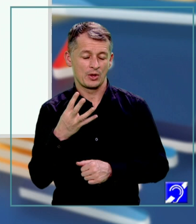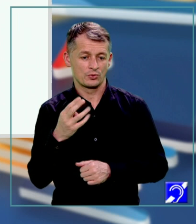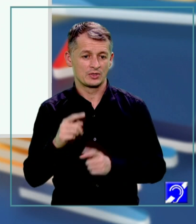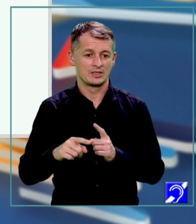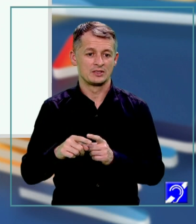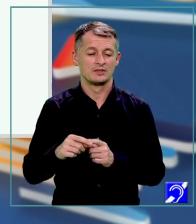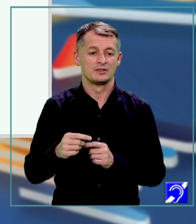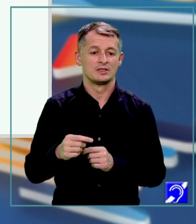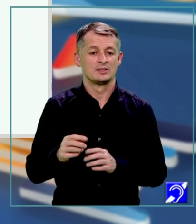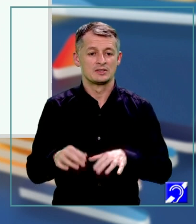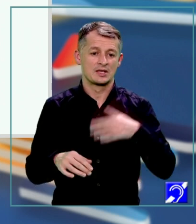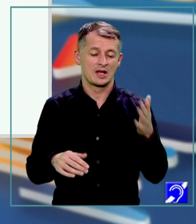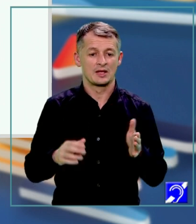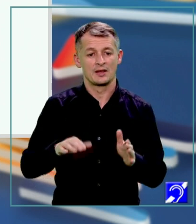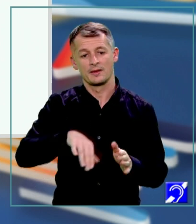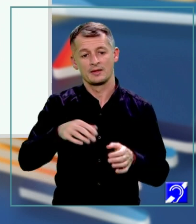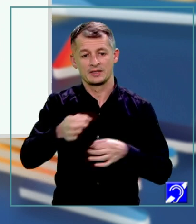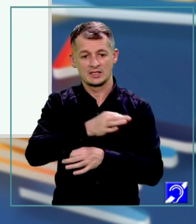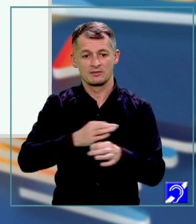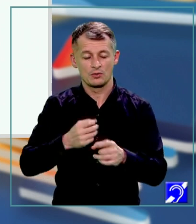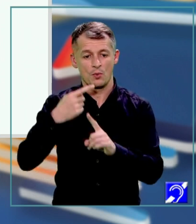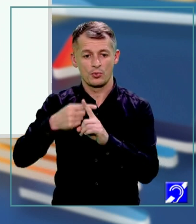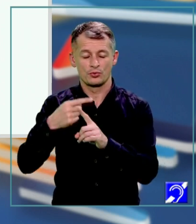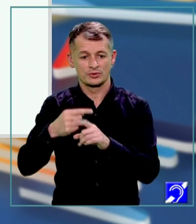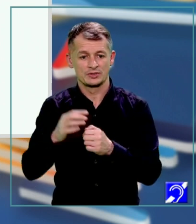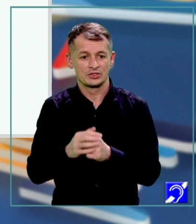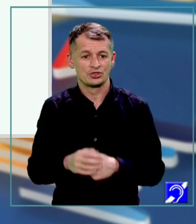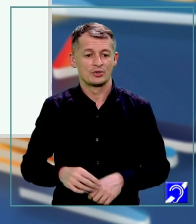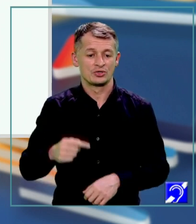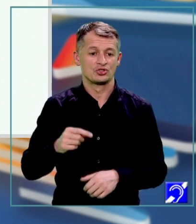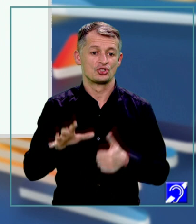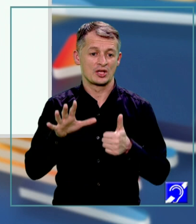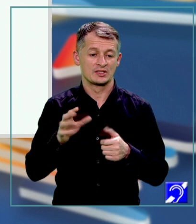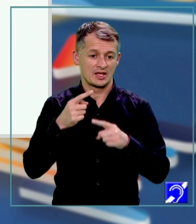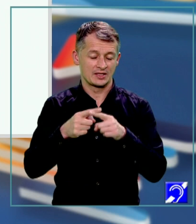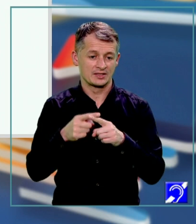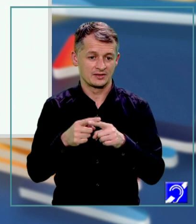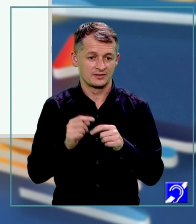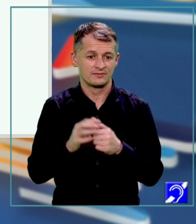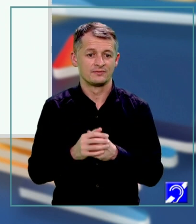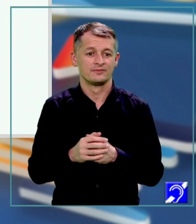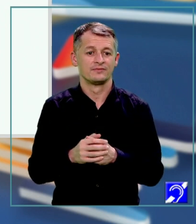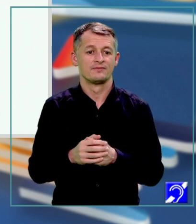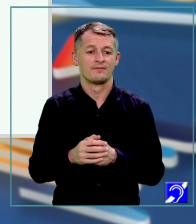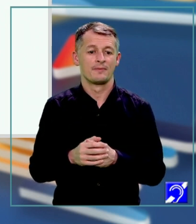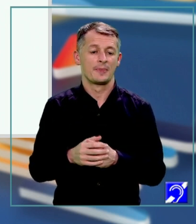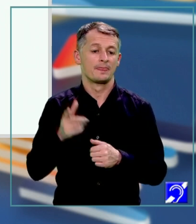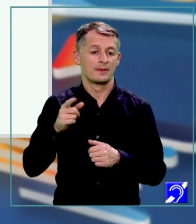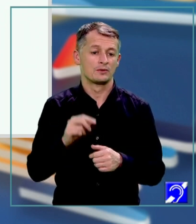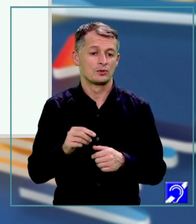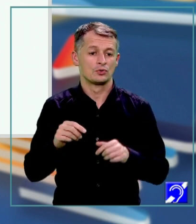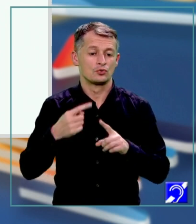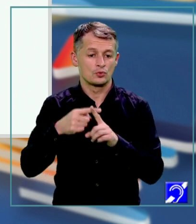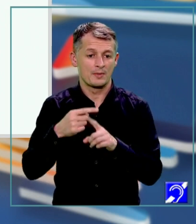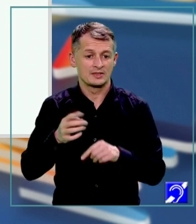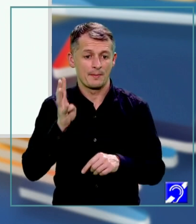plus în partea dreaptă și obținem că 6x mai mic sau egal decât 10 plus 4. Suma este 14,